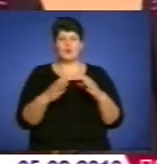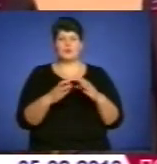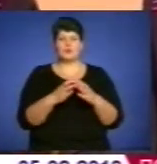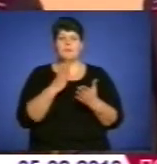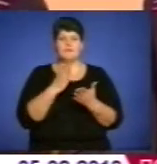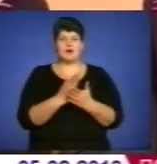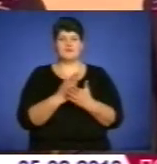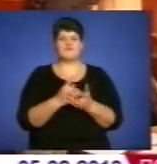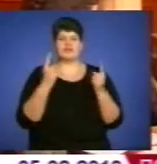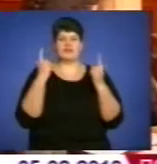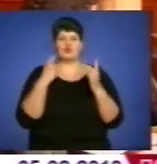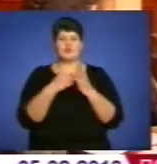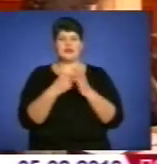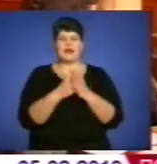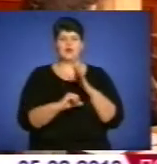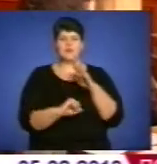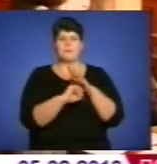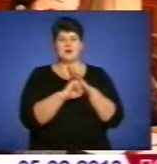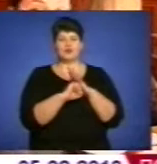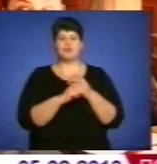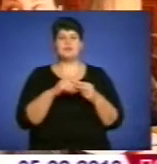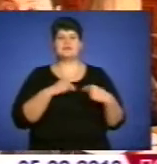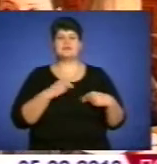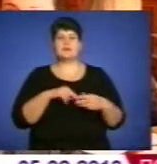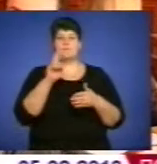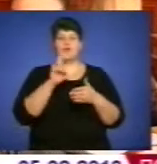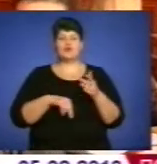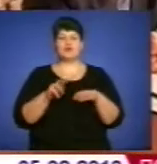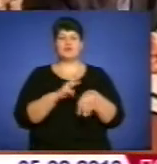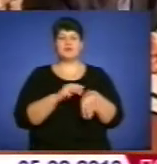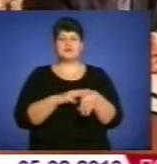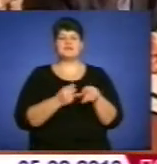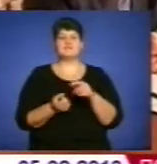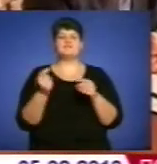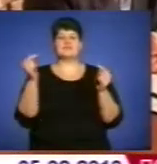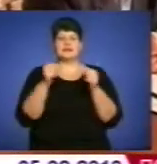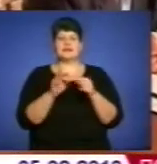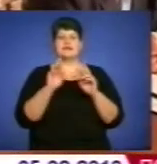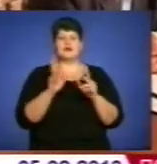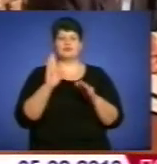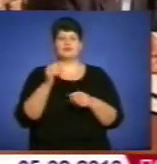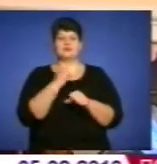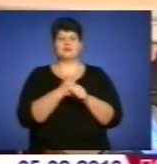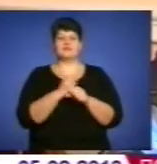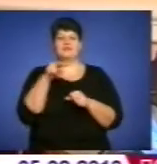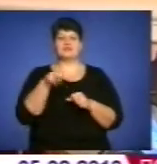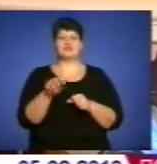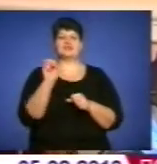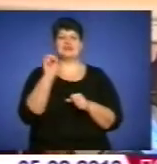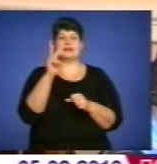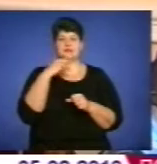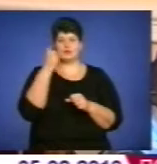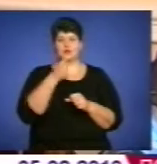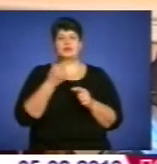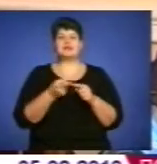досить значну матеріальну базу. Працівники податкової міліції визначили, як працюватимуть у 2013 році. Це встановлення